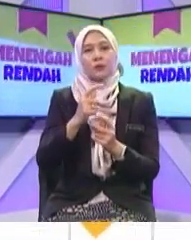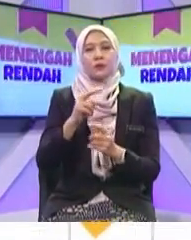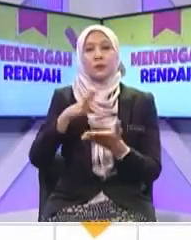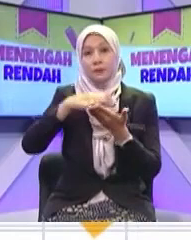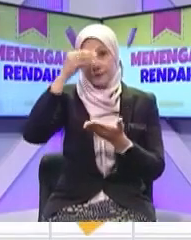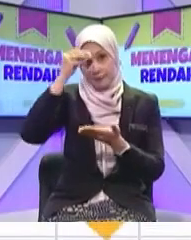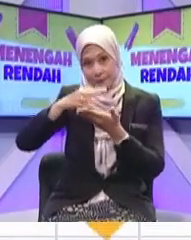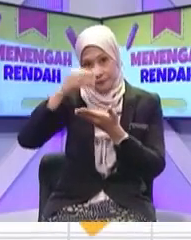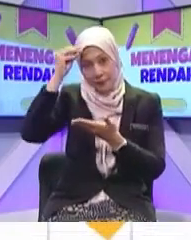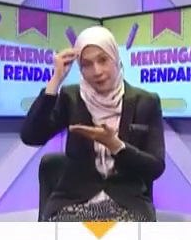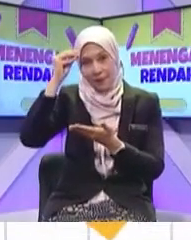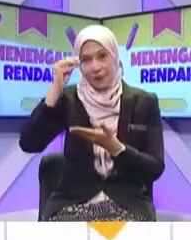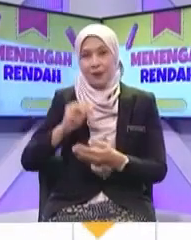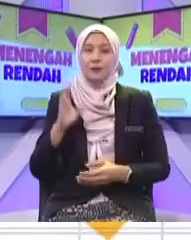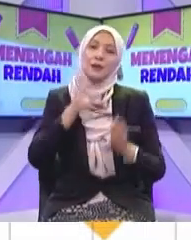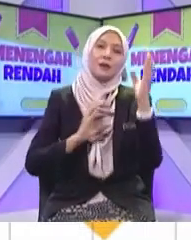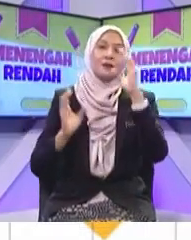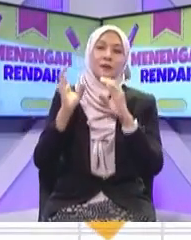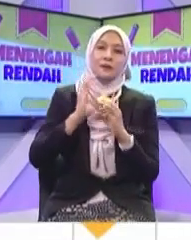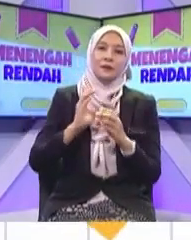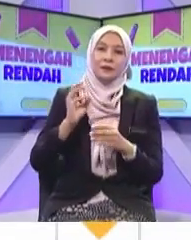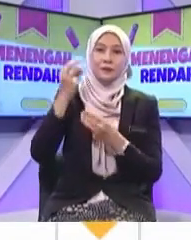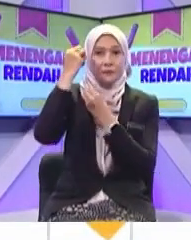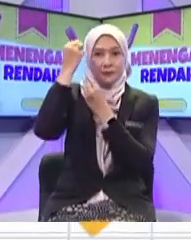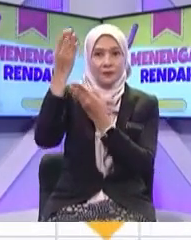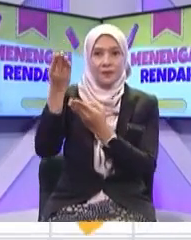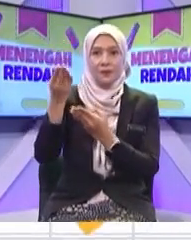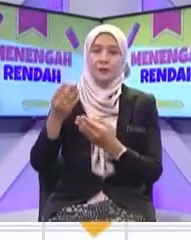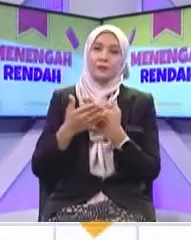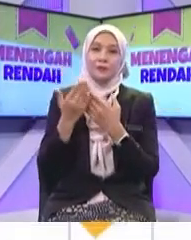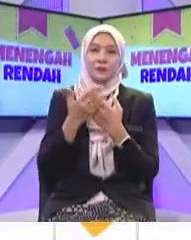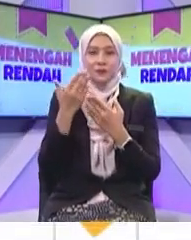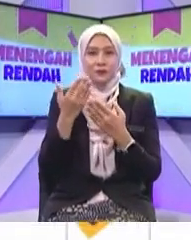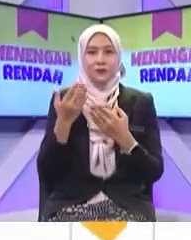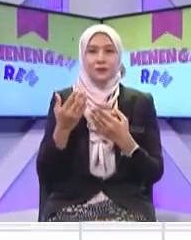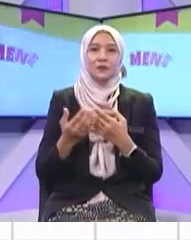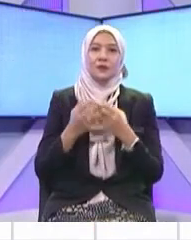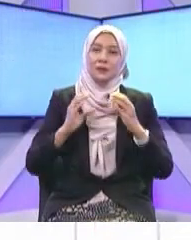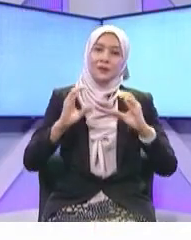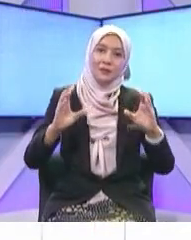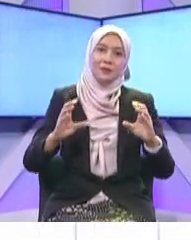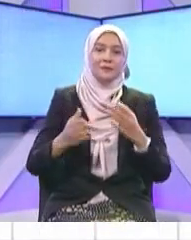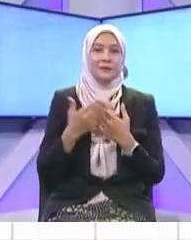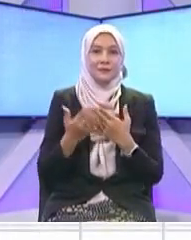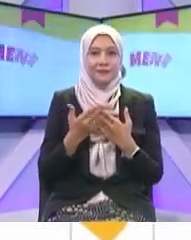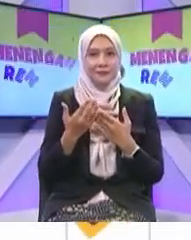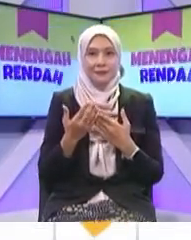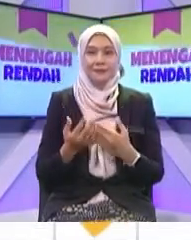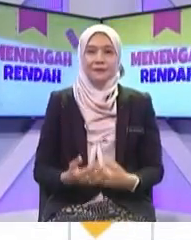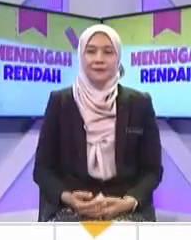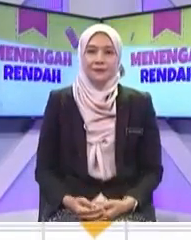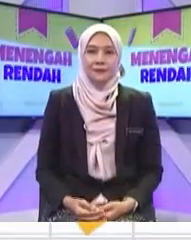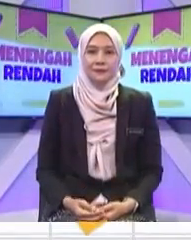bagus lah Seperti Ifan sebut tu kan Maklumat di hujung jari Okey Kita boleh dapatkan Macam-macam maklumat Dan kita boleh